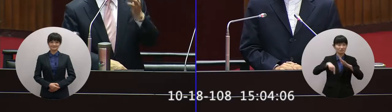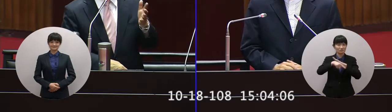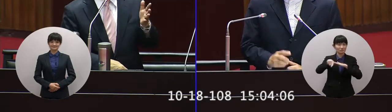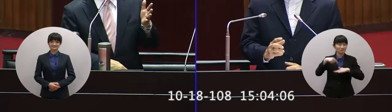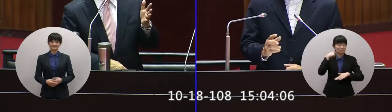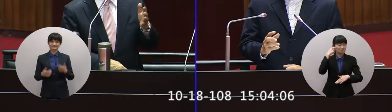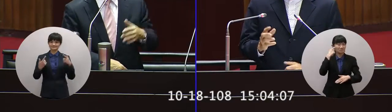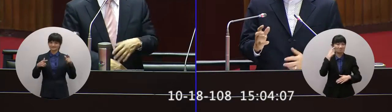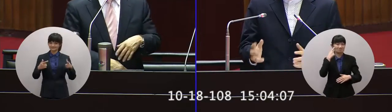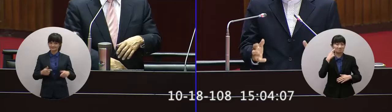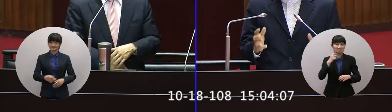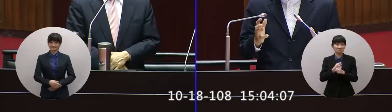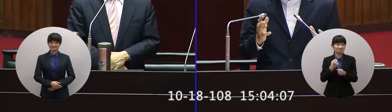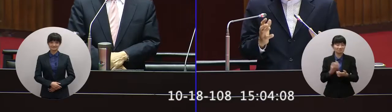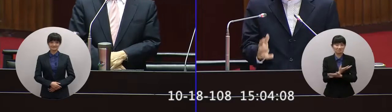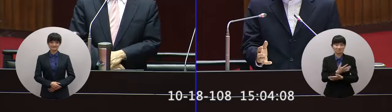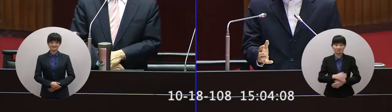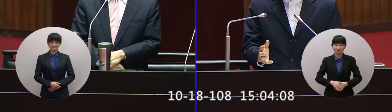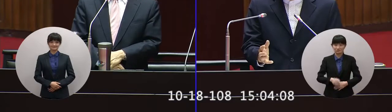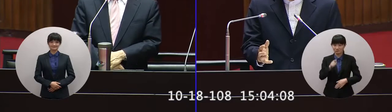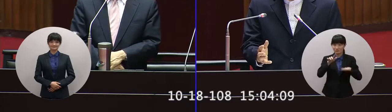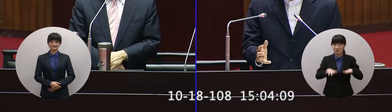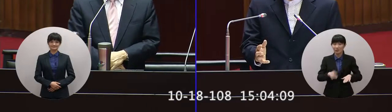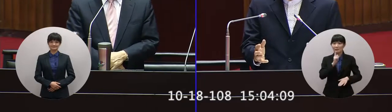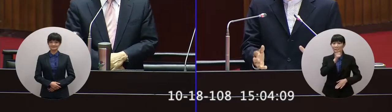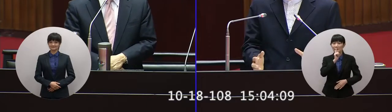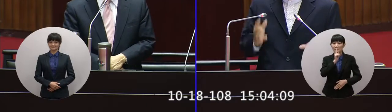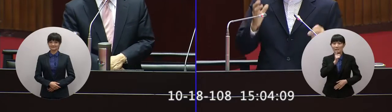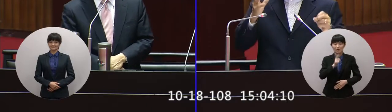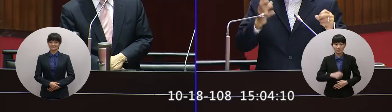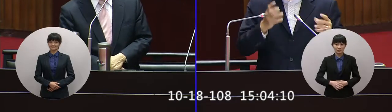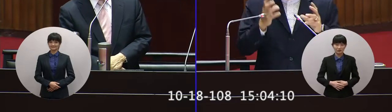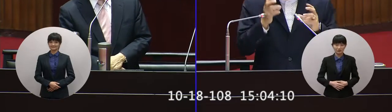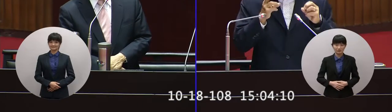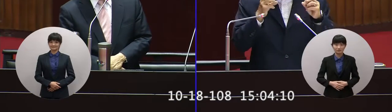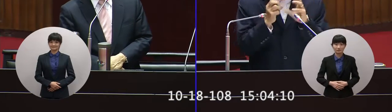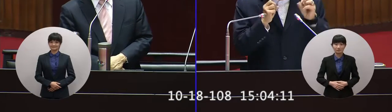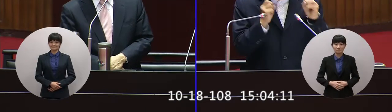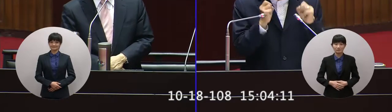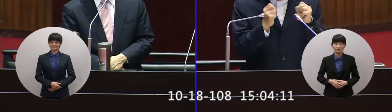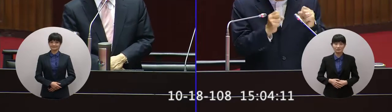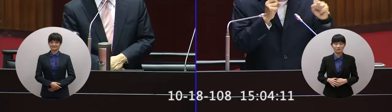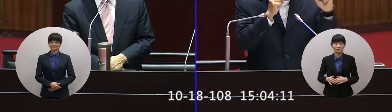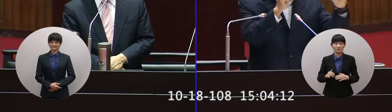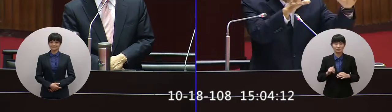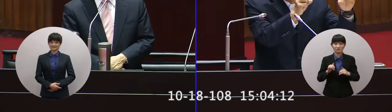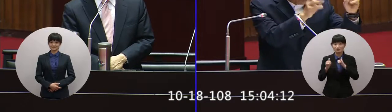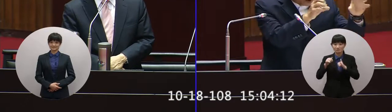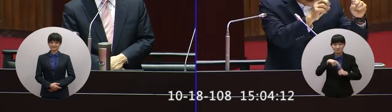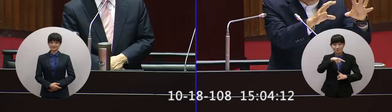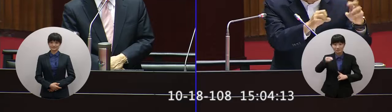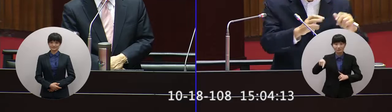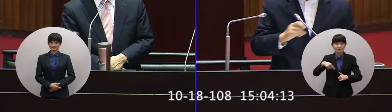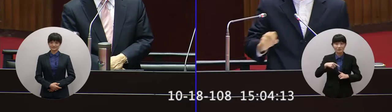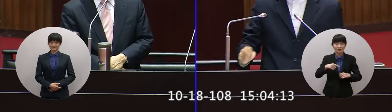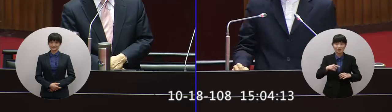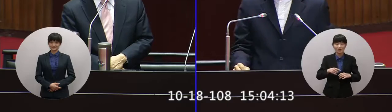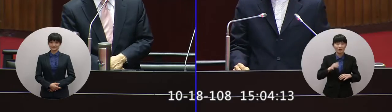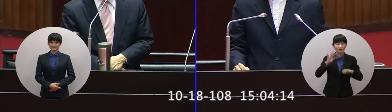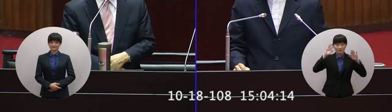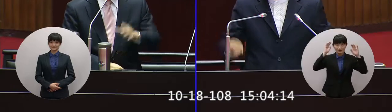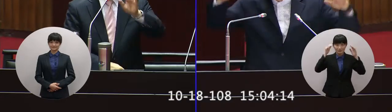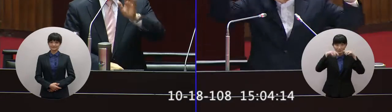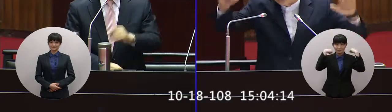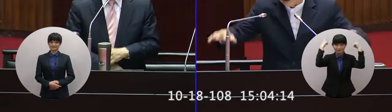沒有啦 古早現在 現在你說話不是因為這樣吃清雞你肯定你肯定韓國語